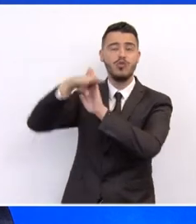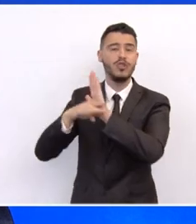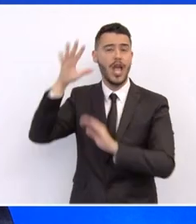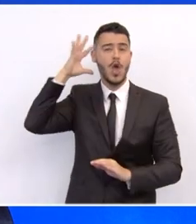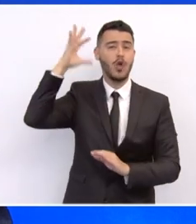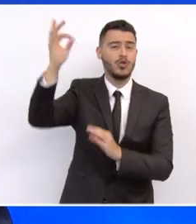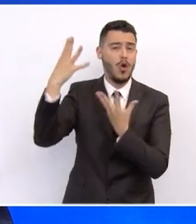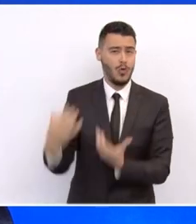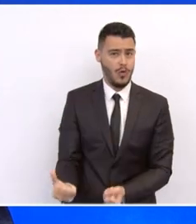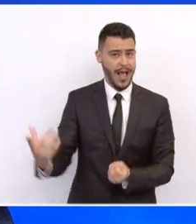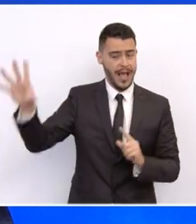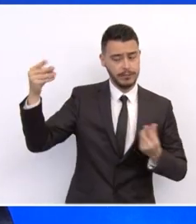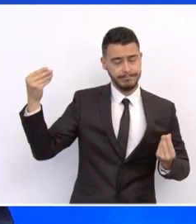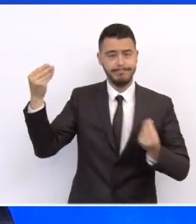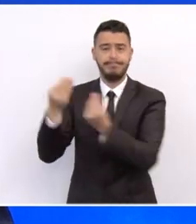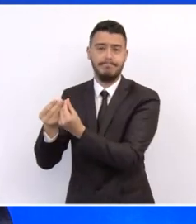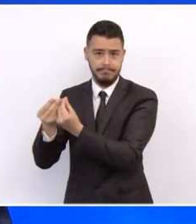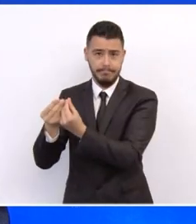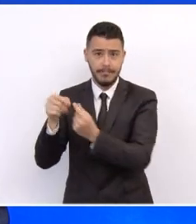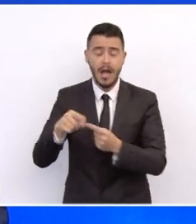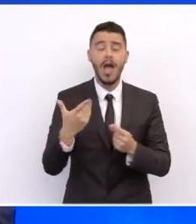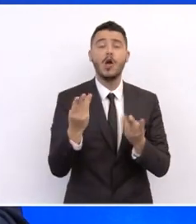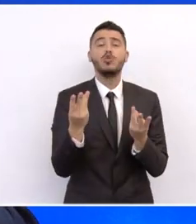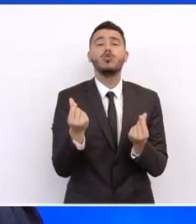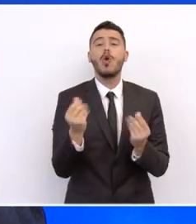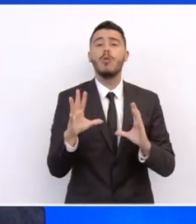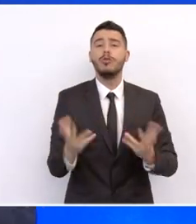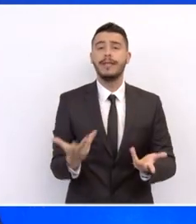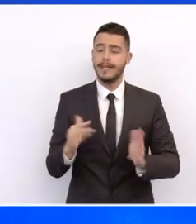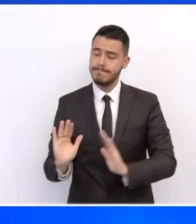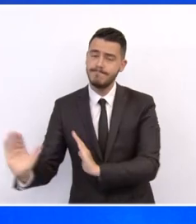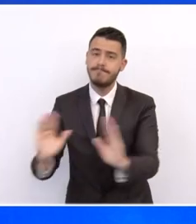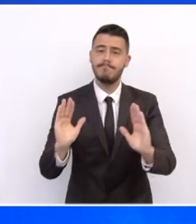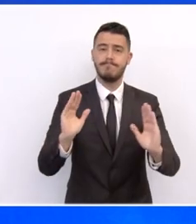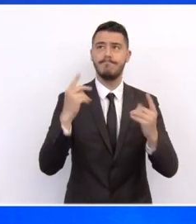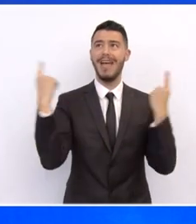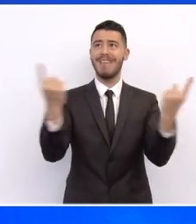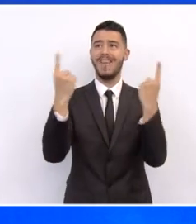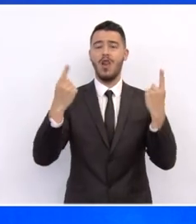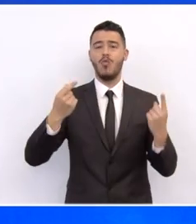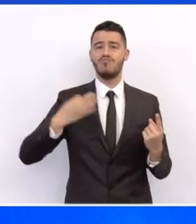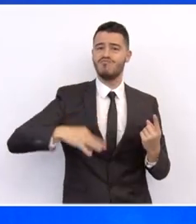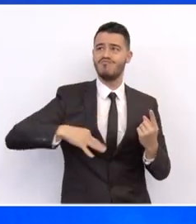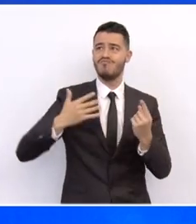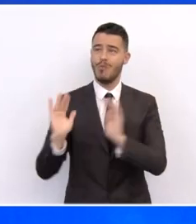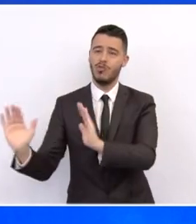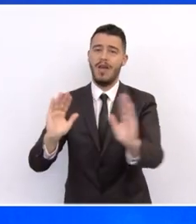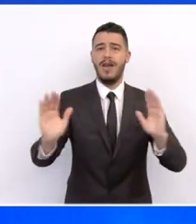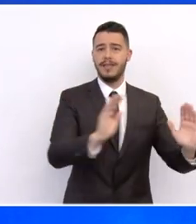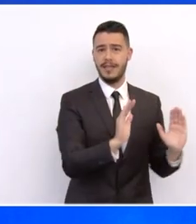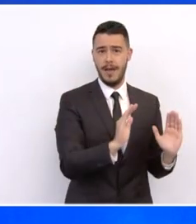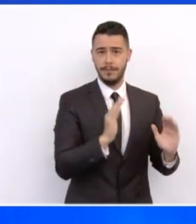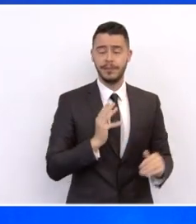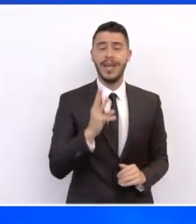πως ένα πράσινο και ψηφιακό μοντέλο ανάπτυξης. Υπερακοντίζουμε τους ευρωπαϊκούς στόχους επιτυχάνοντας